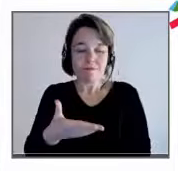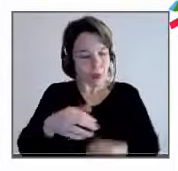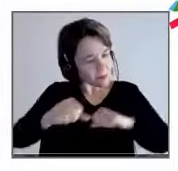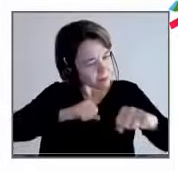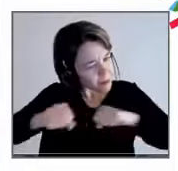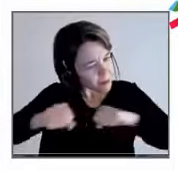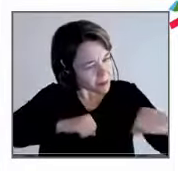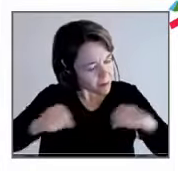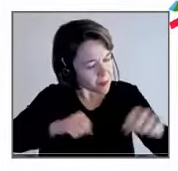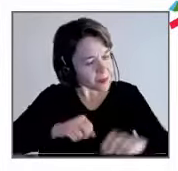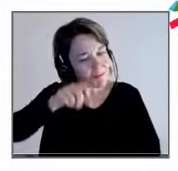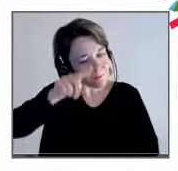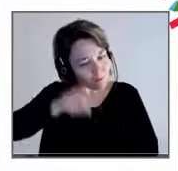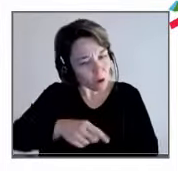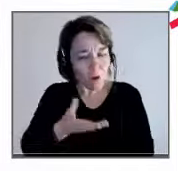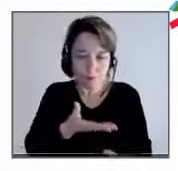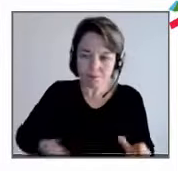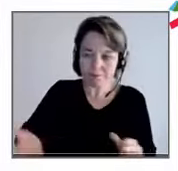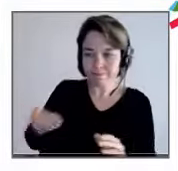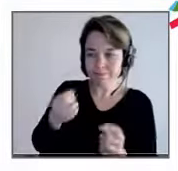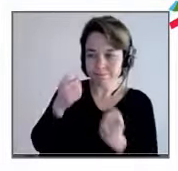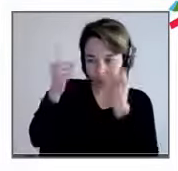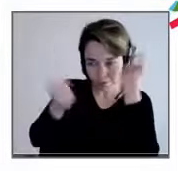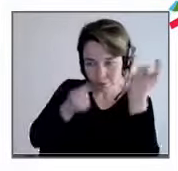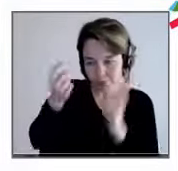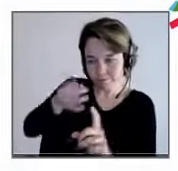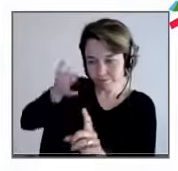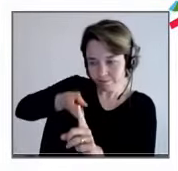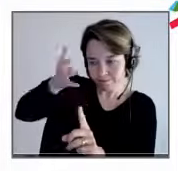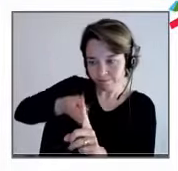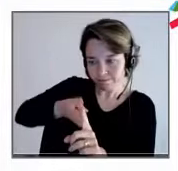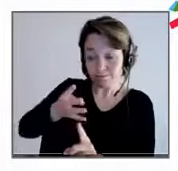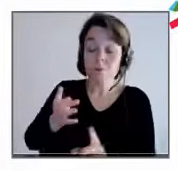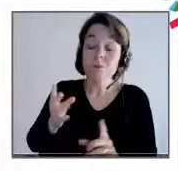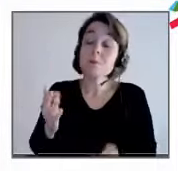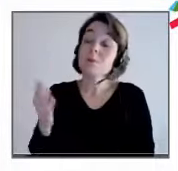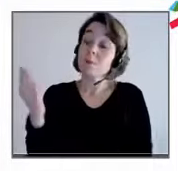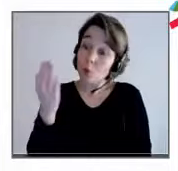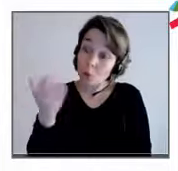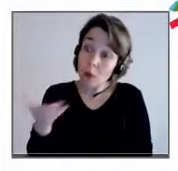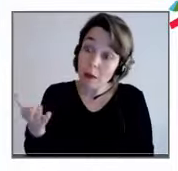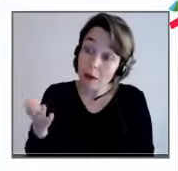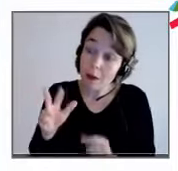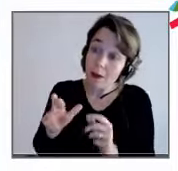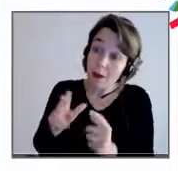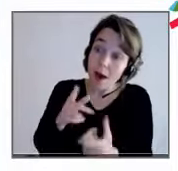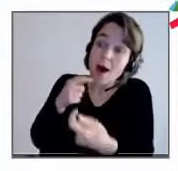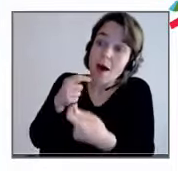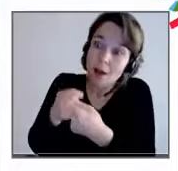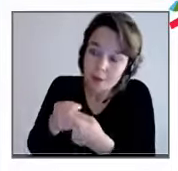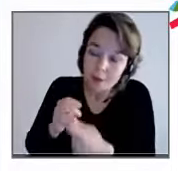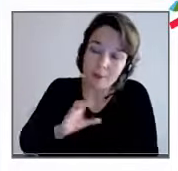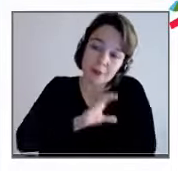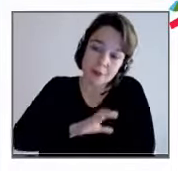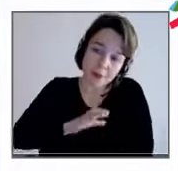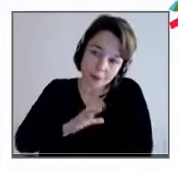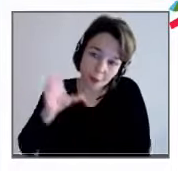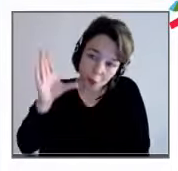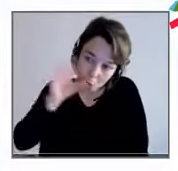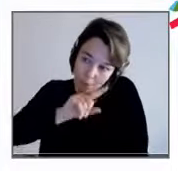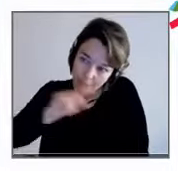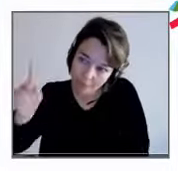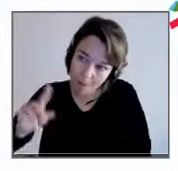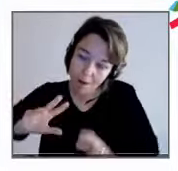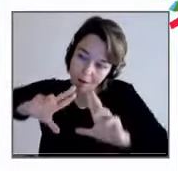les besoins et d'y répondre quand c'est raisonnable. La Convention des droits des personnes handicapées, l'ONU, c'est bien les aménagements